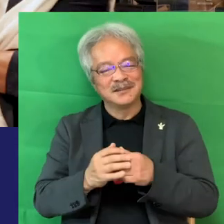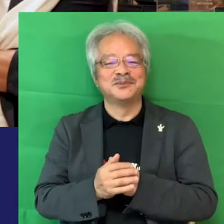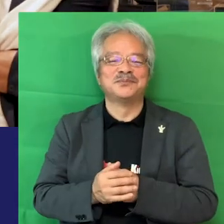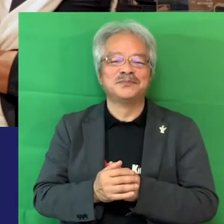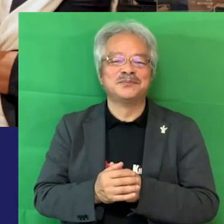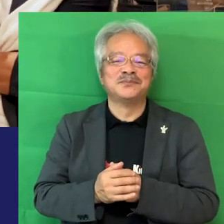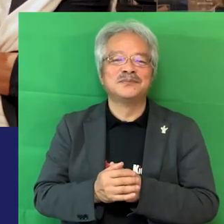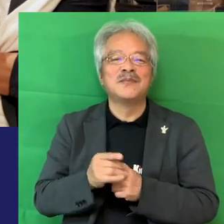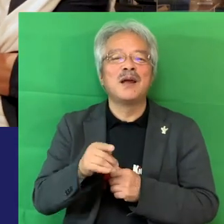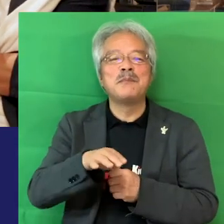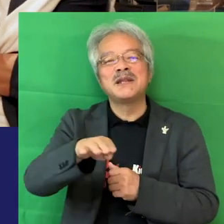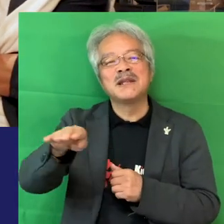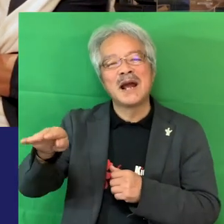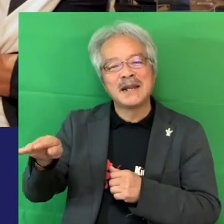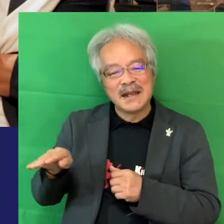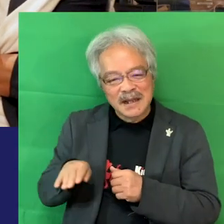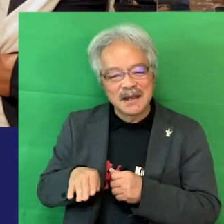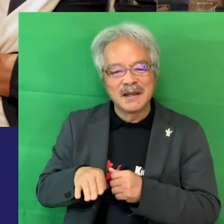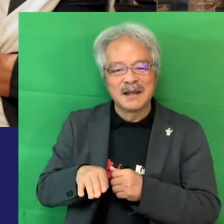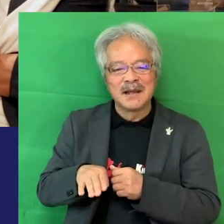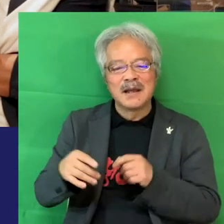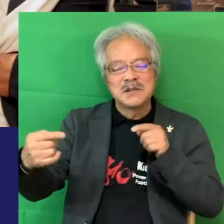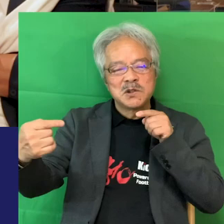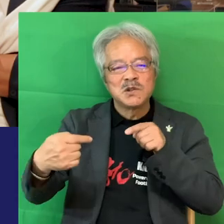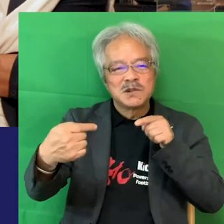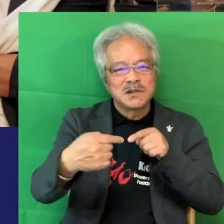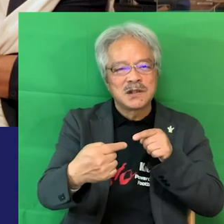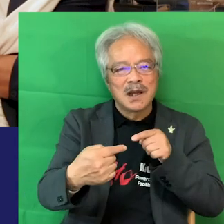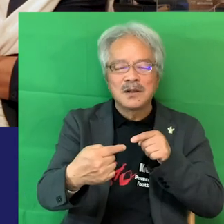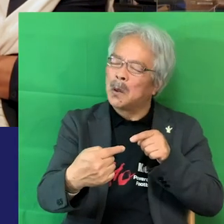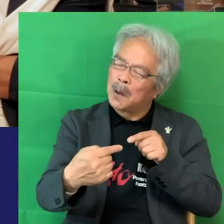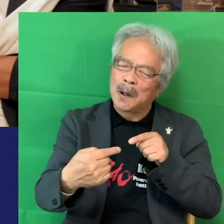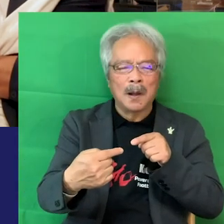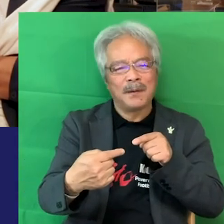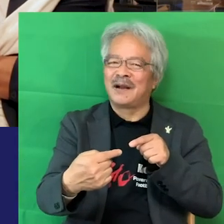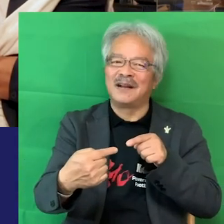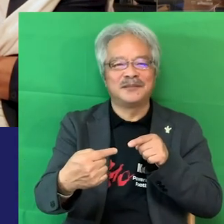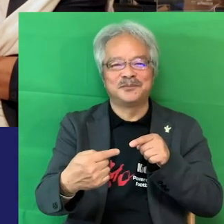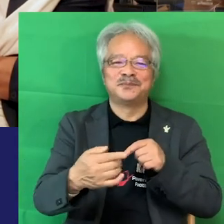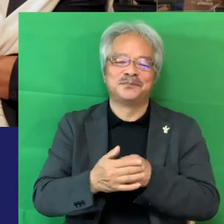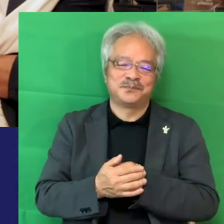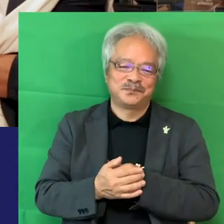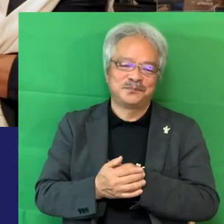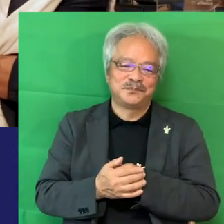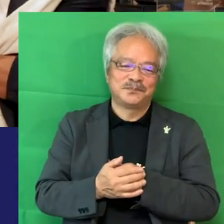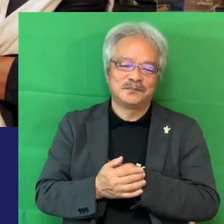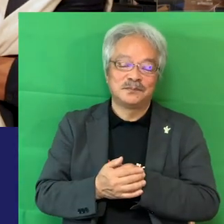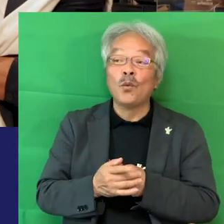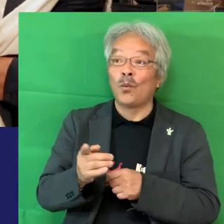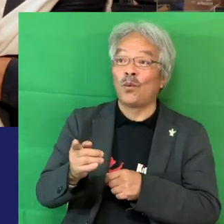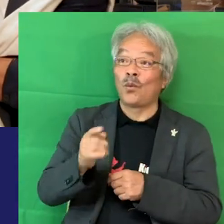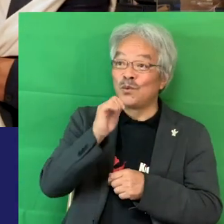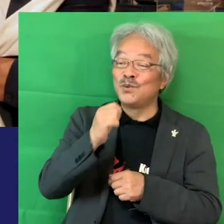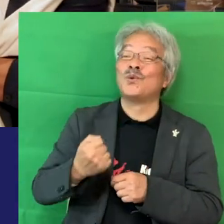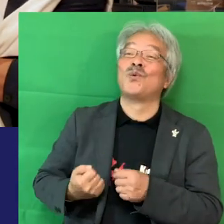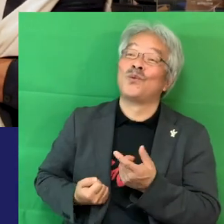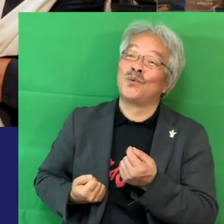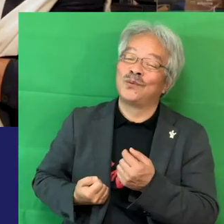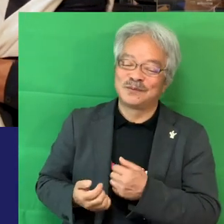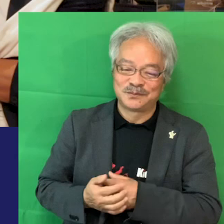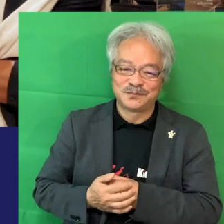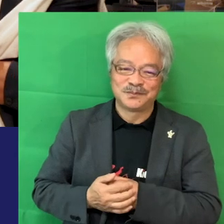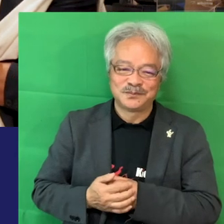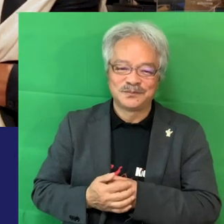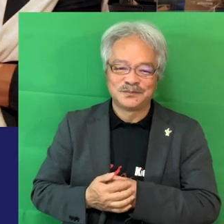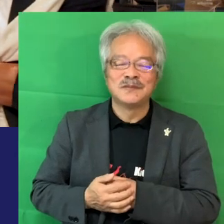っていうのでみんなに通じるかどうかは分かりません分かっていうことかそうそうそうなんかいいじゃないですか面白い時